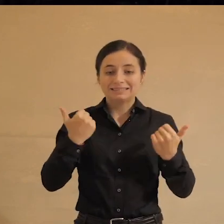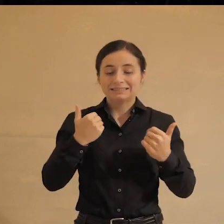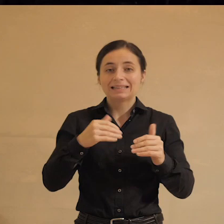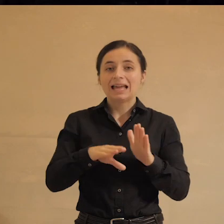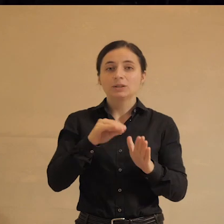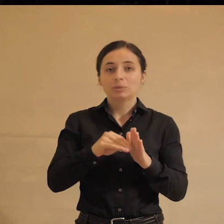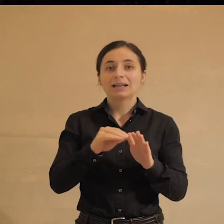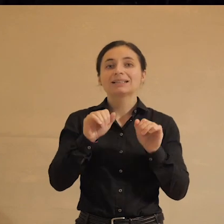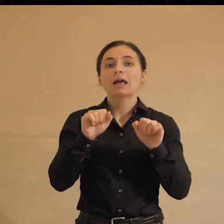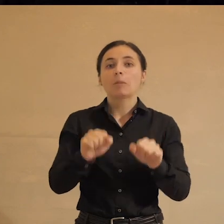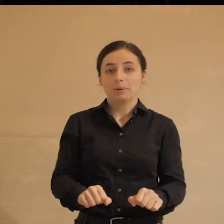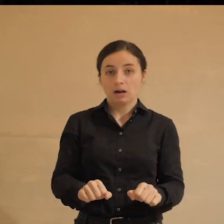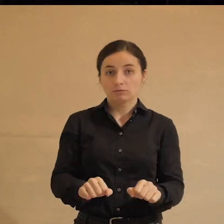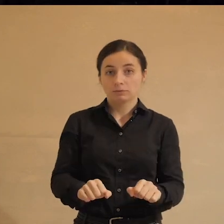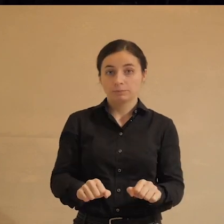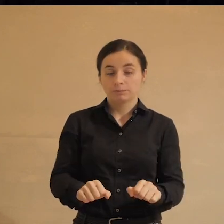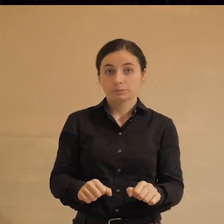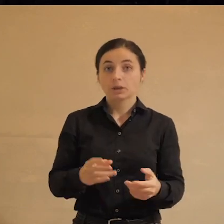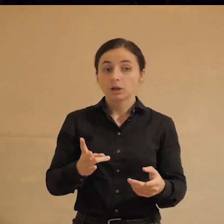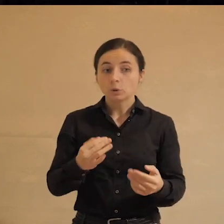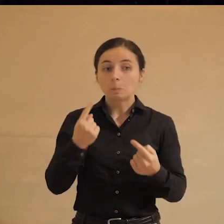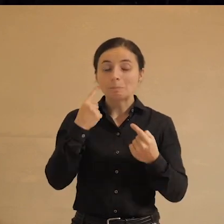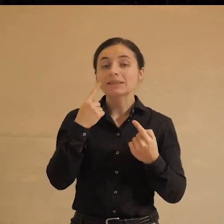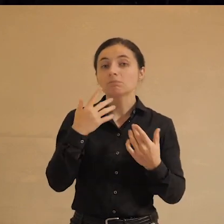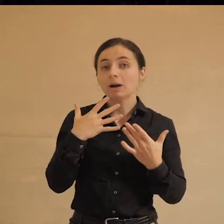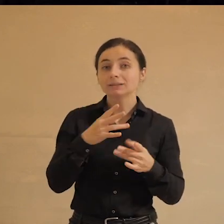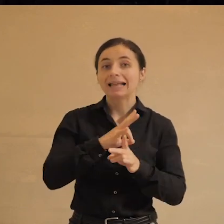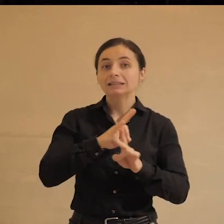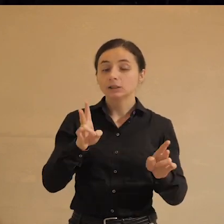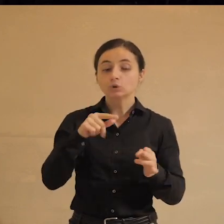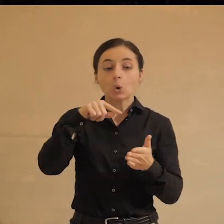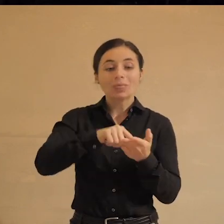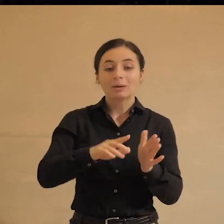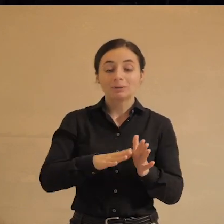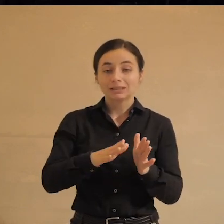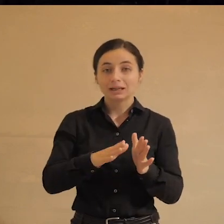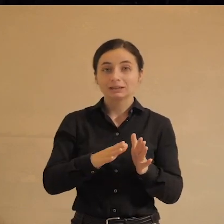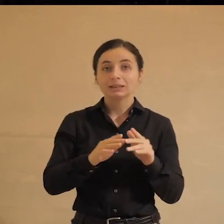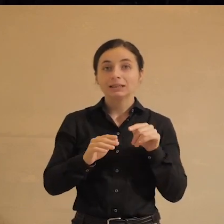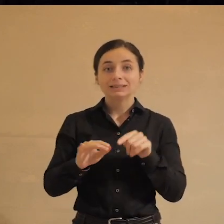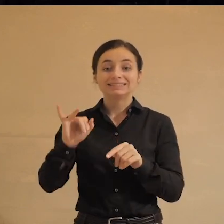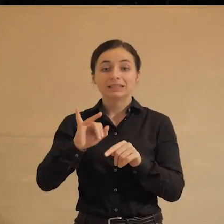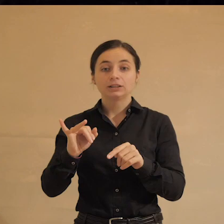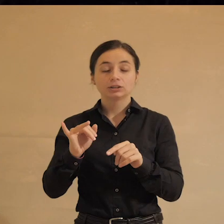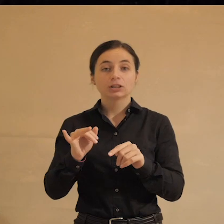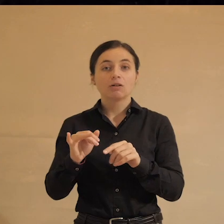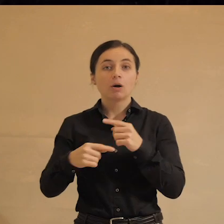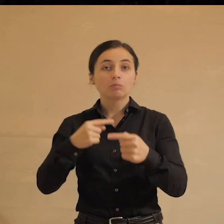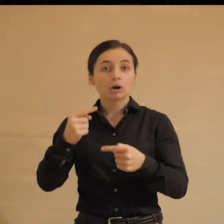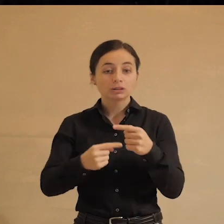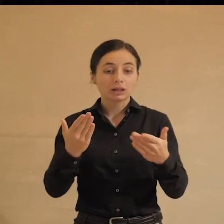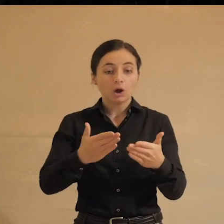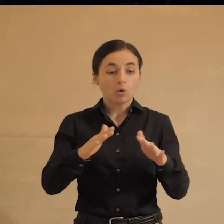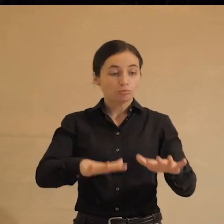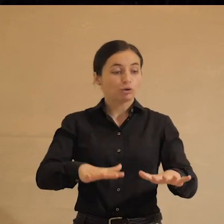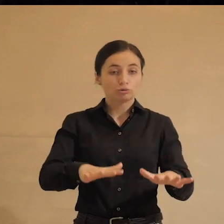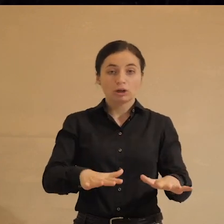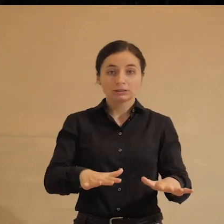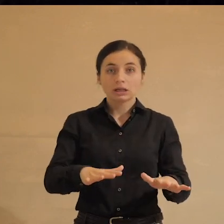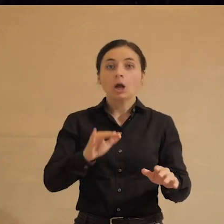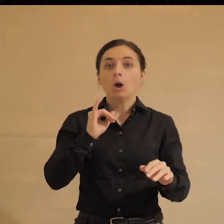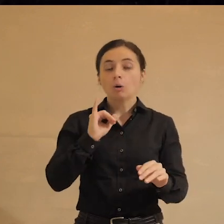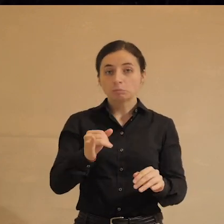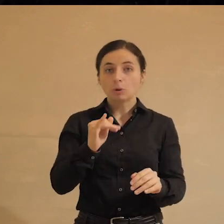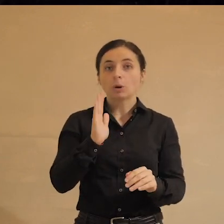прав как таковых. Но, понимаете, никто не выпадает из исторического процесса от того, что у него на каком-то участке, так сказать,